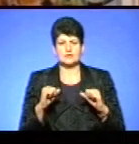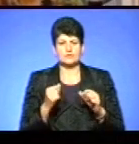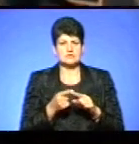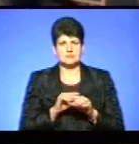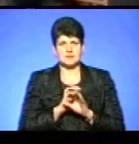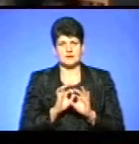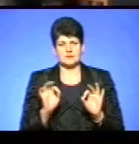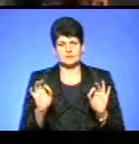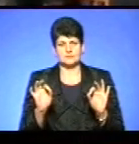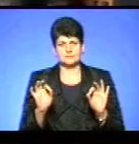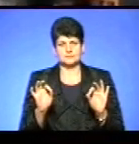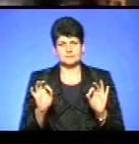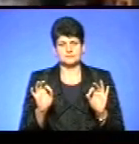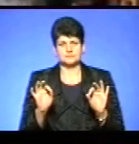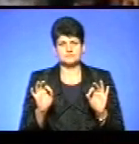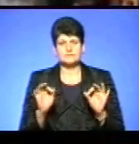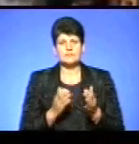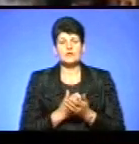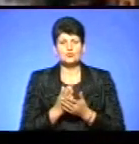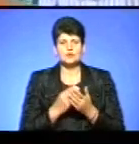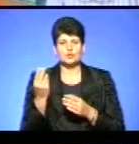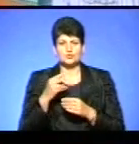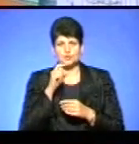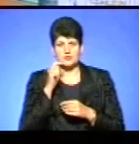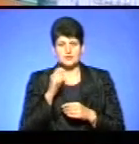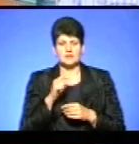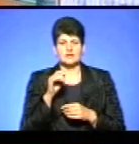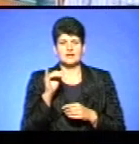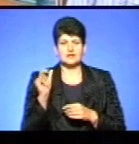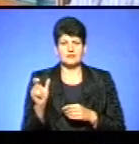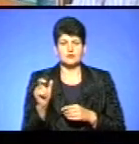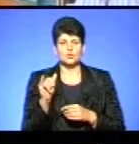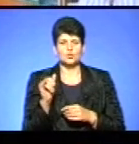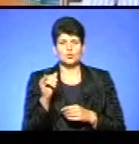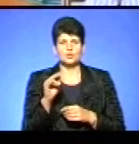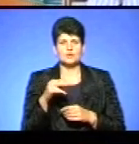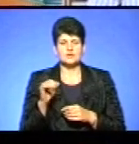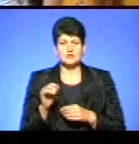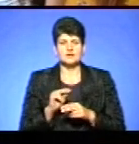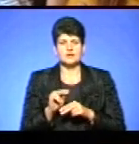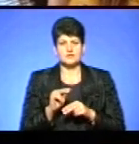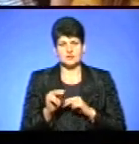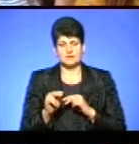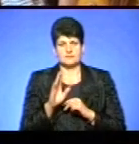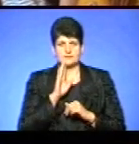прекрасно». Заслужений художник України Євген Удін навчав університеті Наталію Фугель.